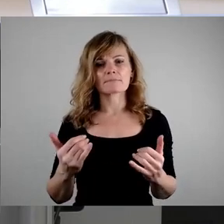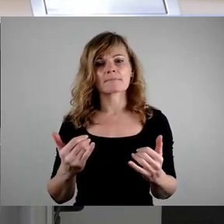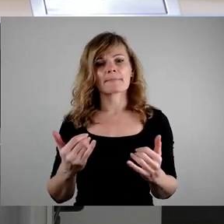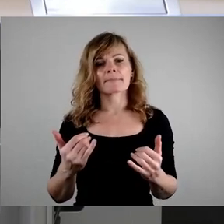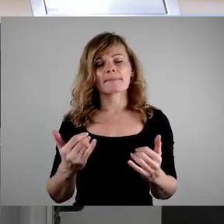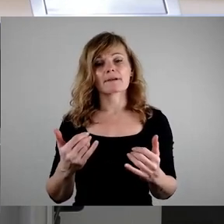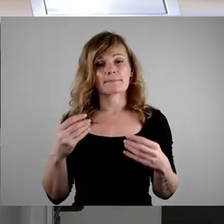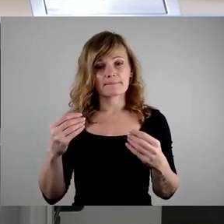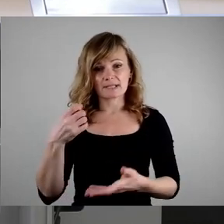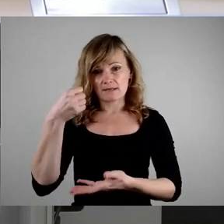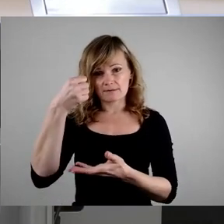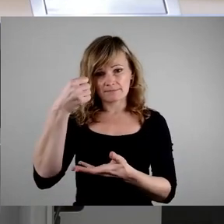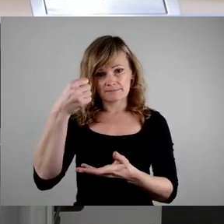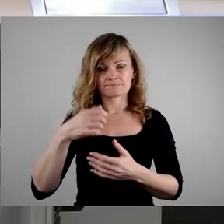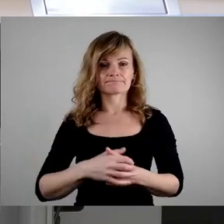heute reden,